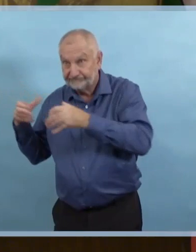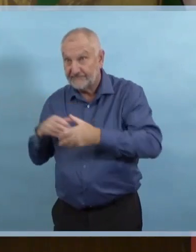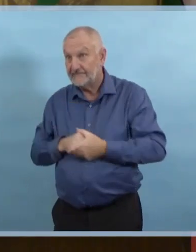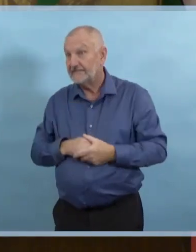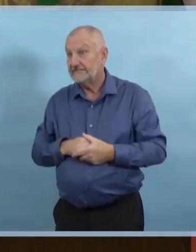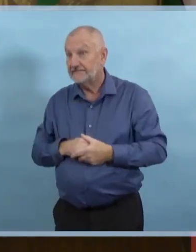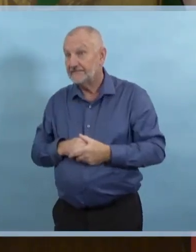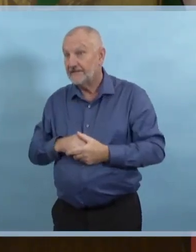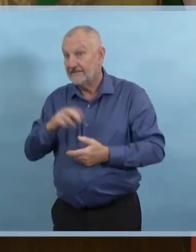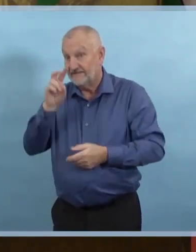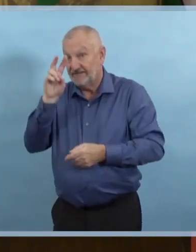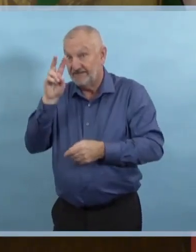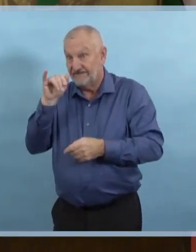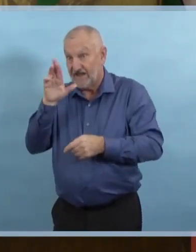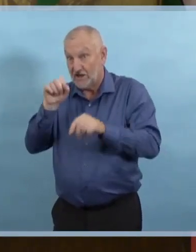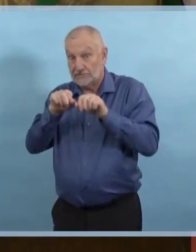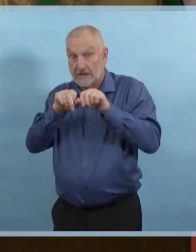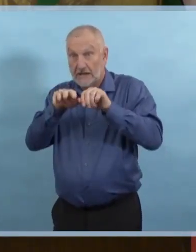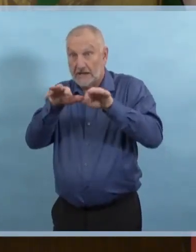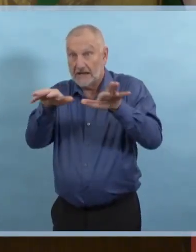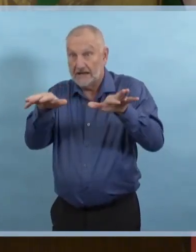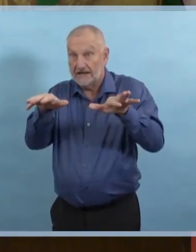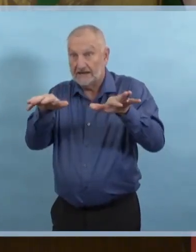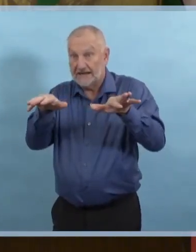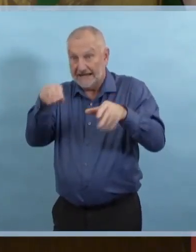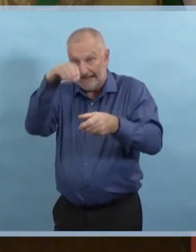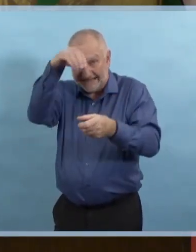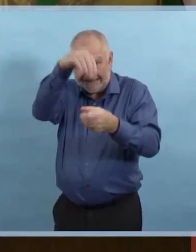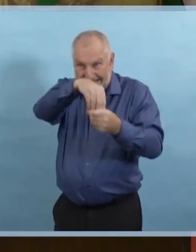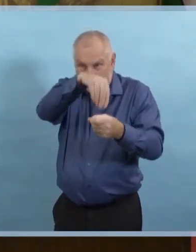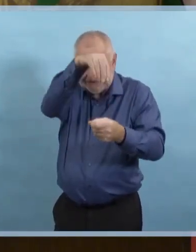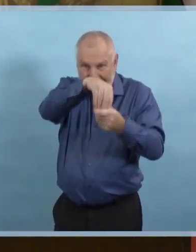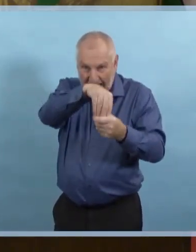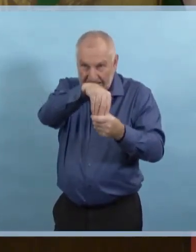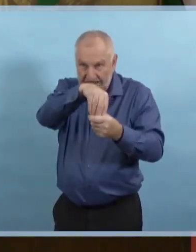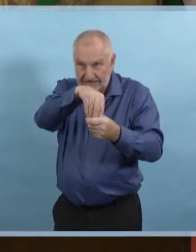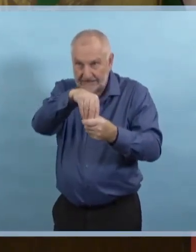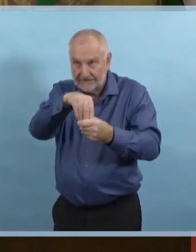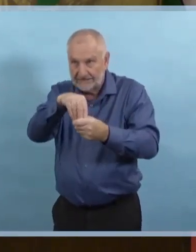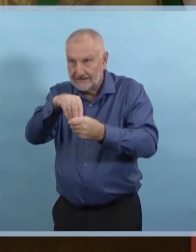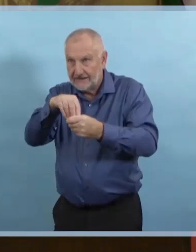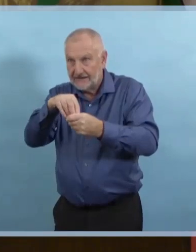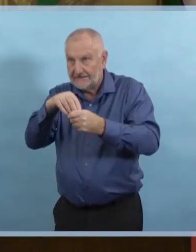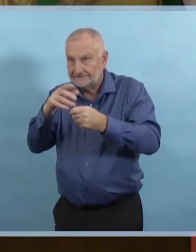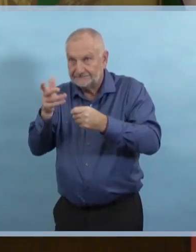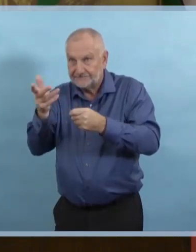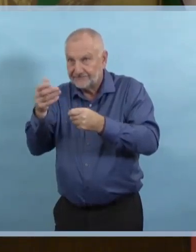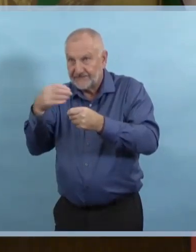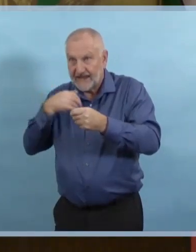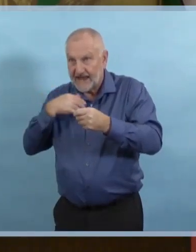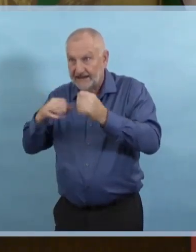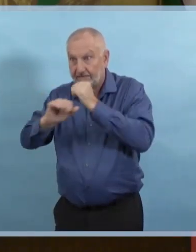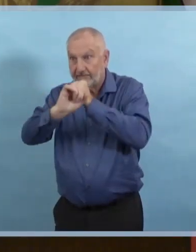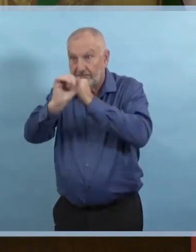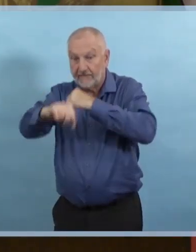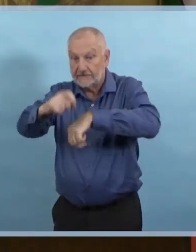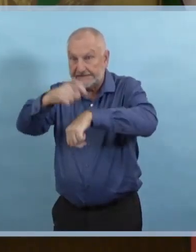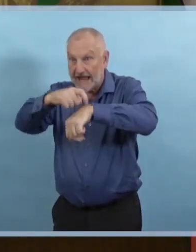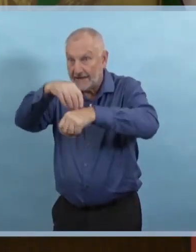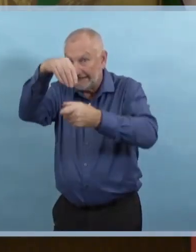vous pouvez énumérer tout genre d'établissement qui répond à ces critères. Et vous pouvez certainement